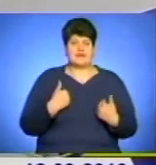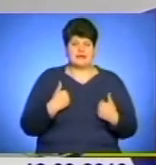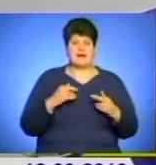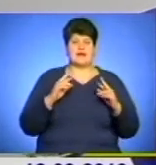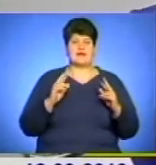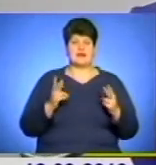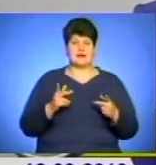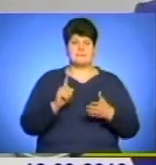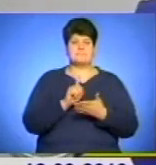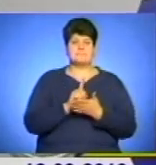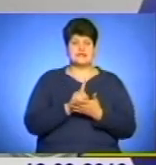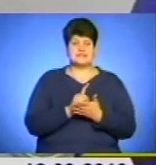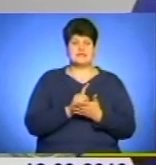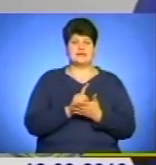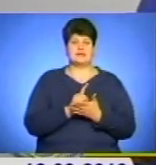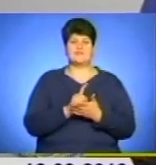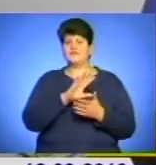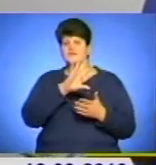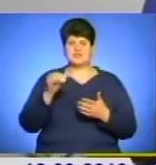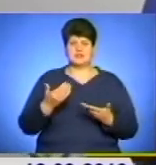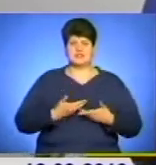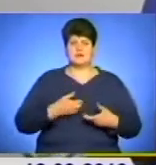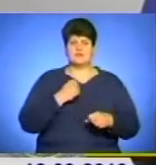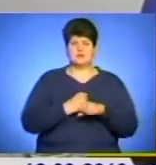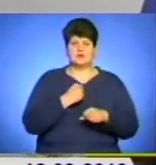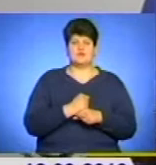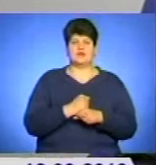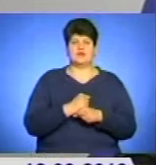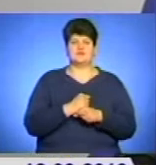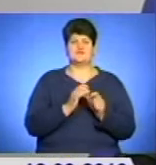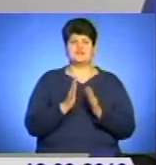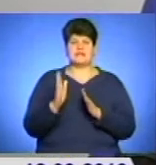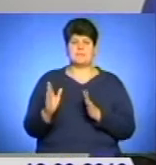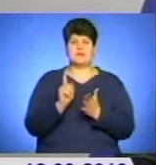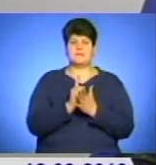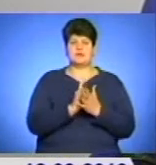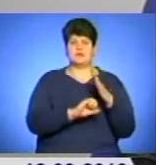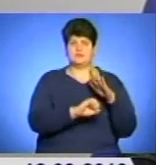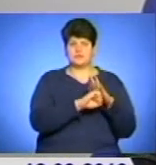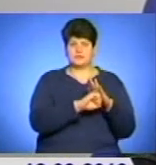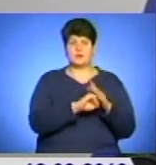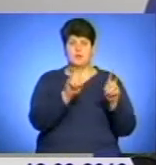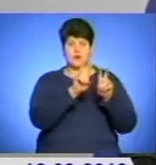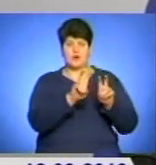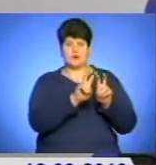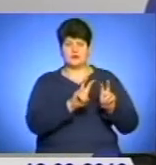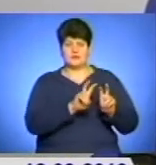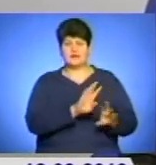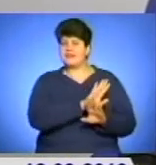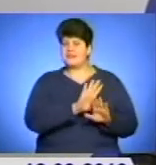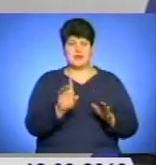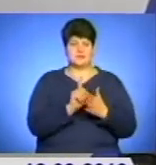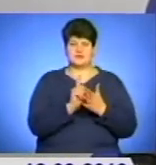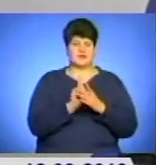пенсійник, що все життя майже попрацювала в системі пенсійного забезпечення, проаналізувала, що не пенсіонери